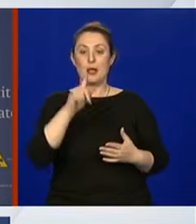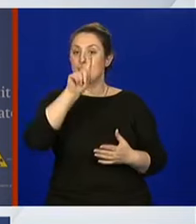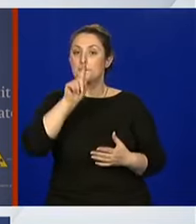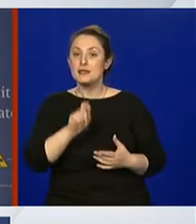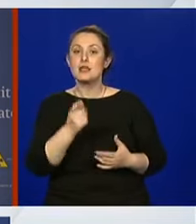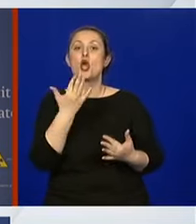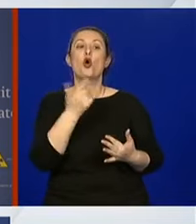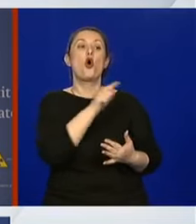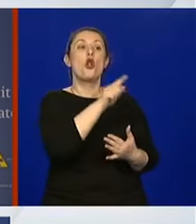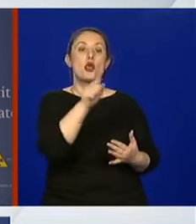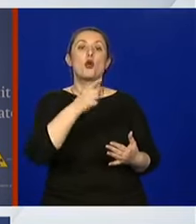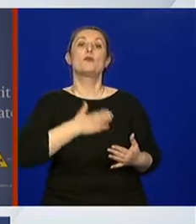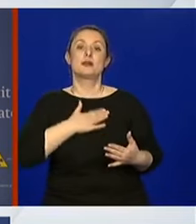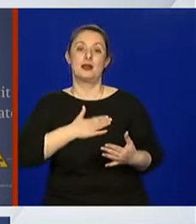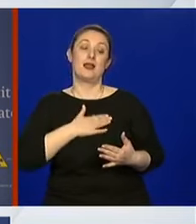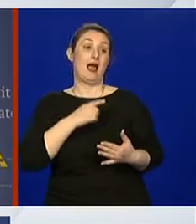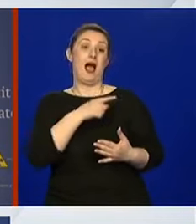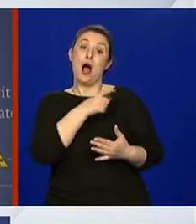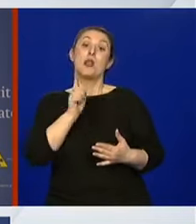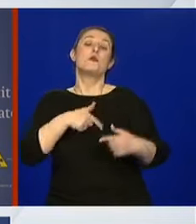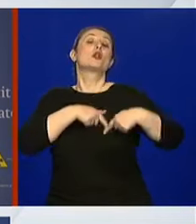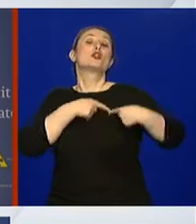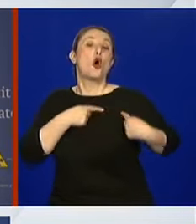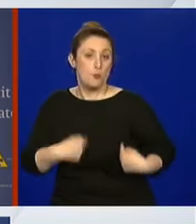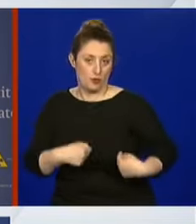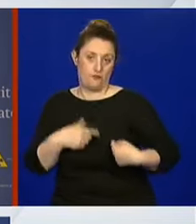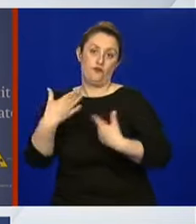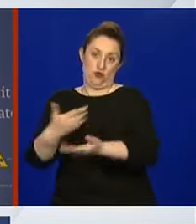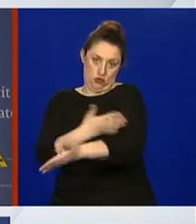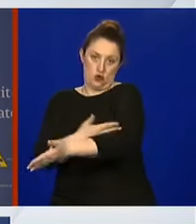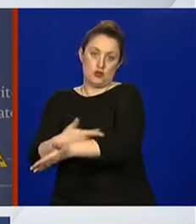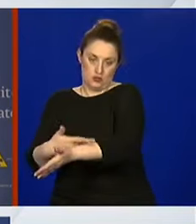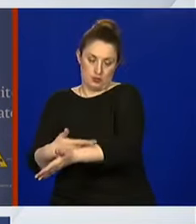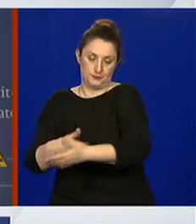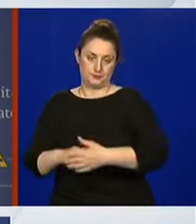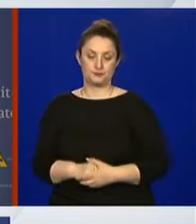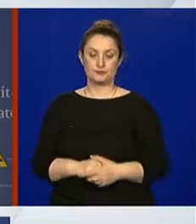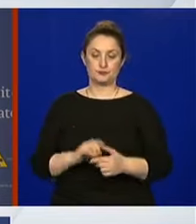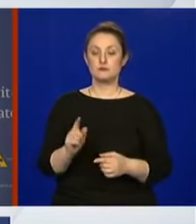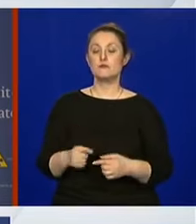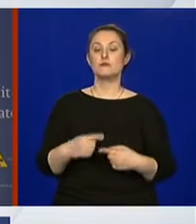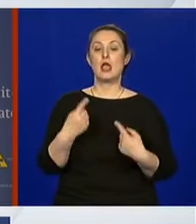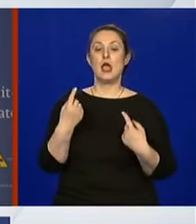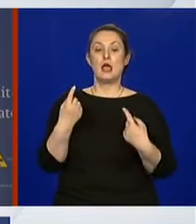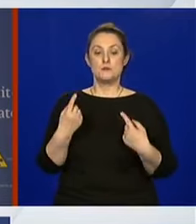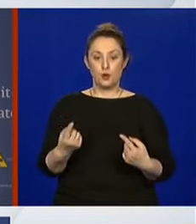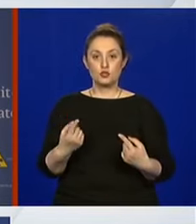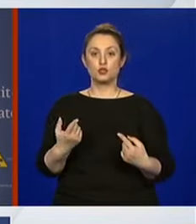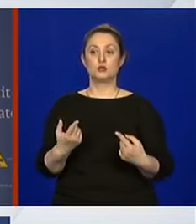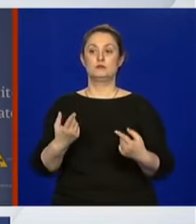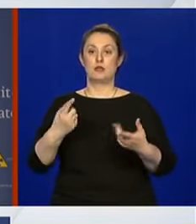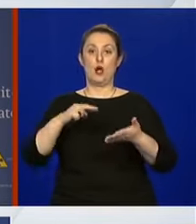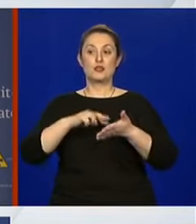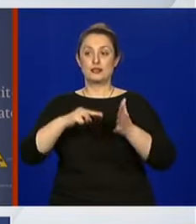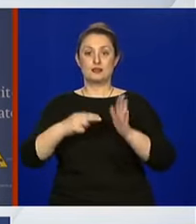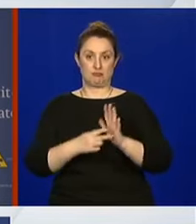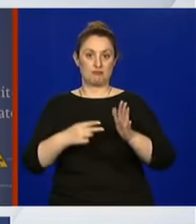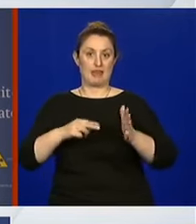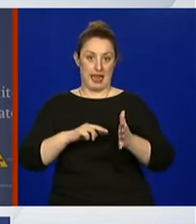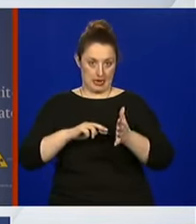drugom oni moraju biti dobrovoljci u toj priči. Postoji tehnologija i kod nas i može se primijeniti može se